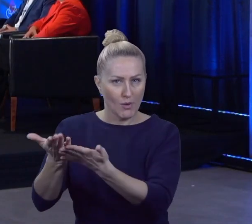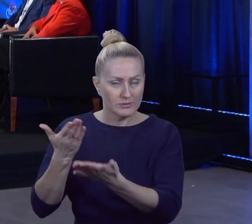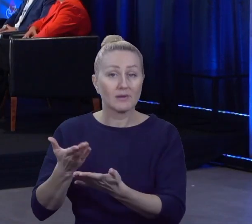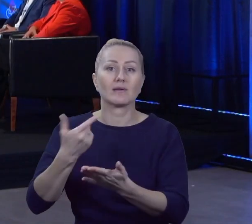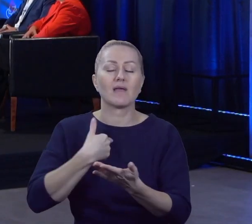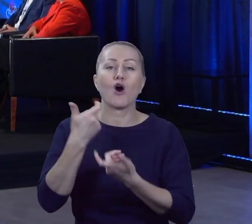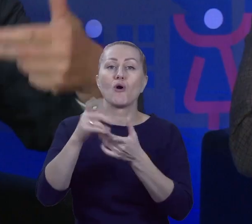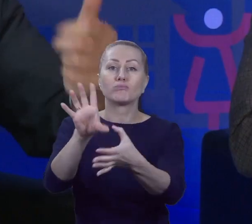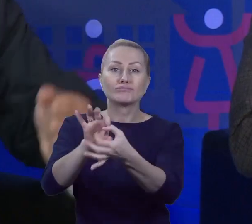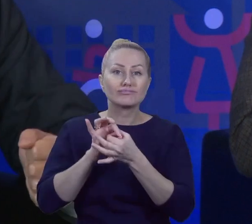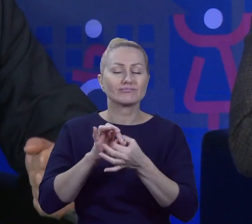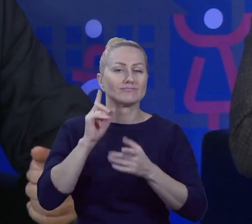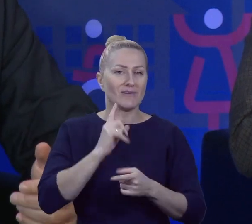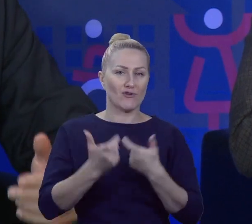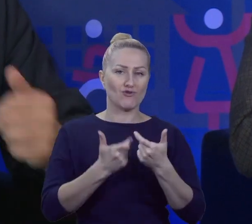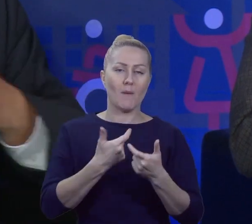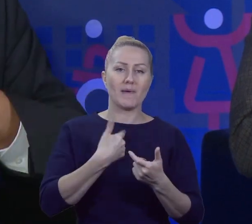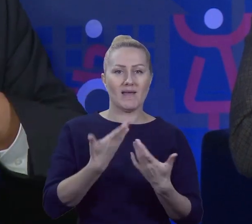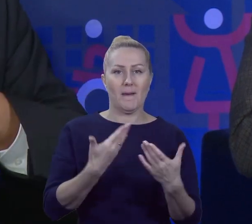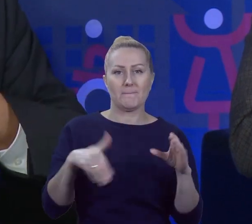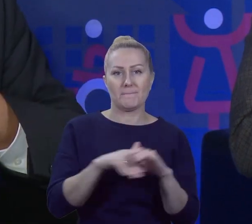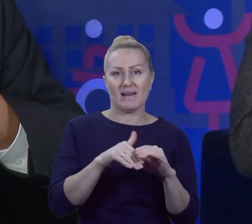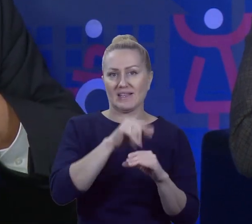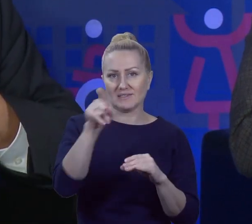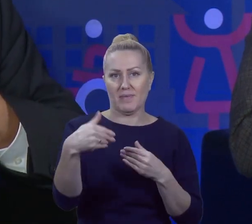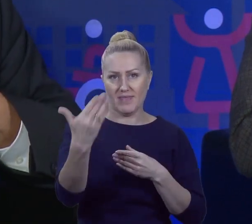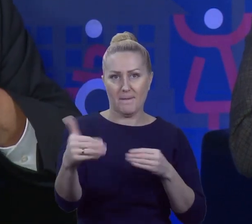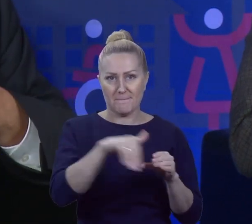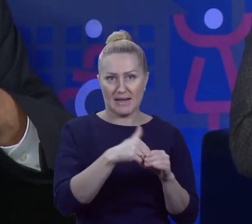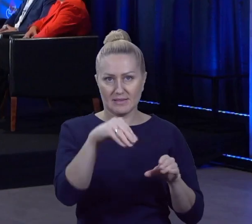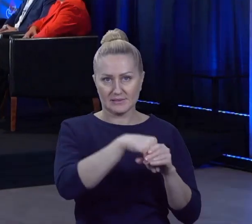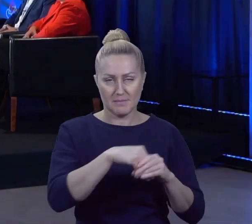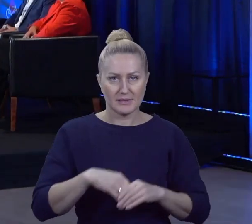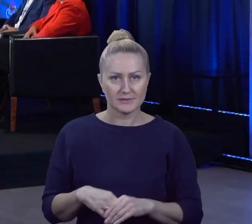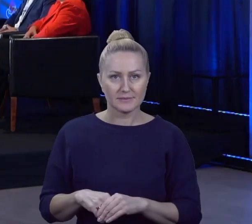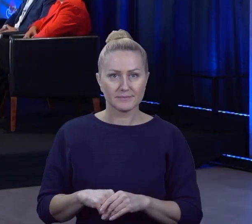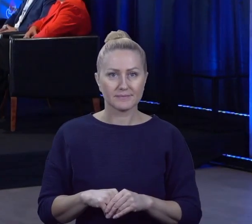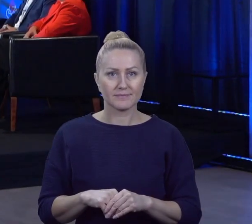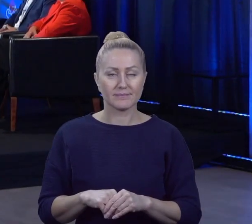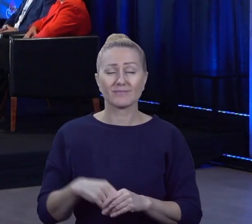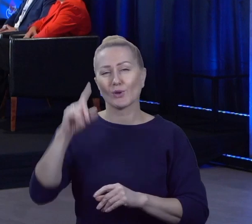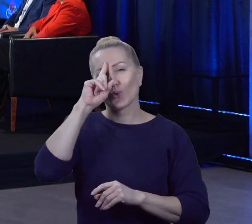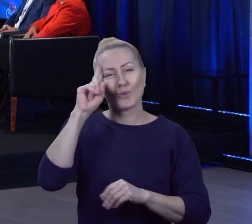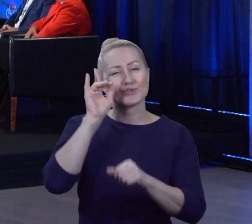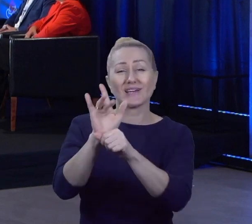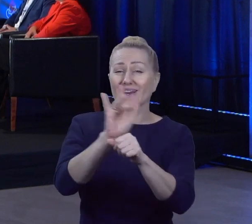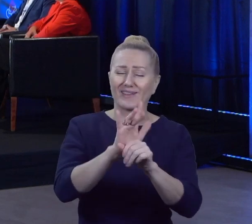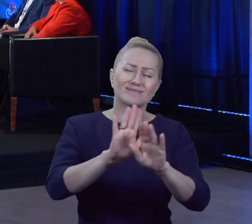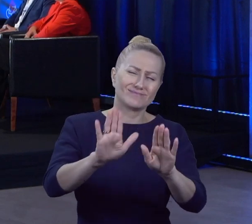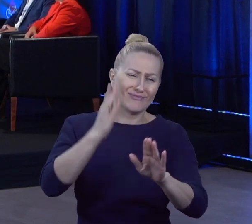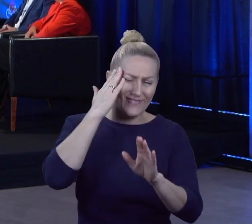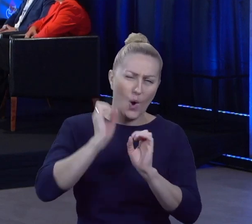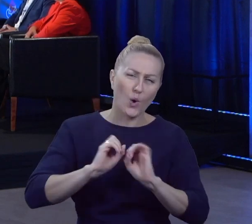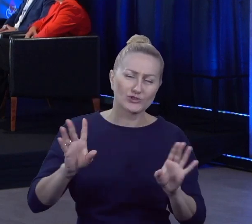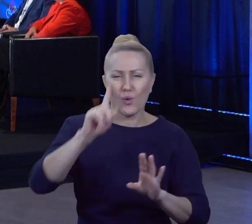pewien element partycypacyjny. A wiecie, tak prawdę mówiąc, to, że ludzie krytykują, to jest oczywiste. Bo ludzie mają